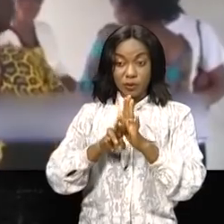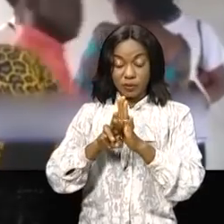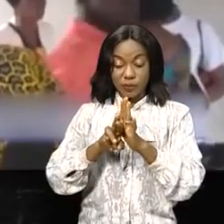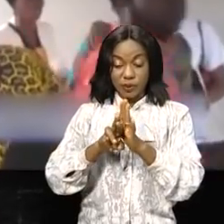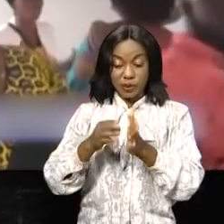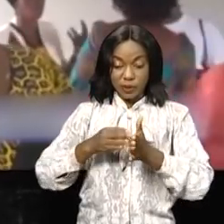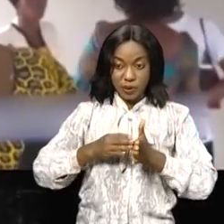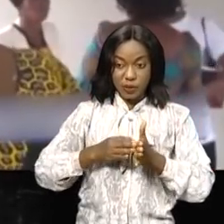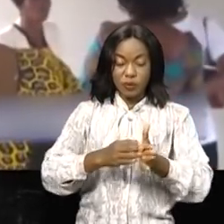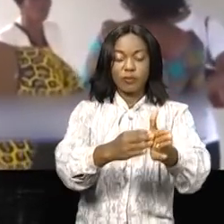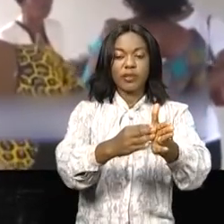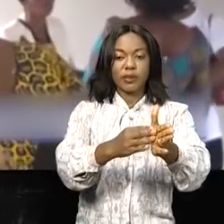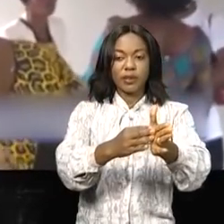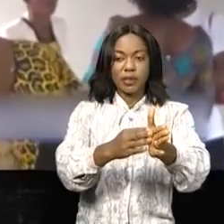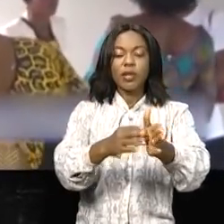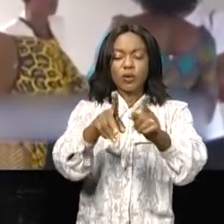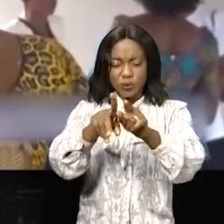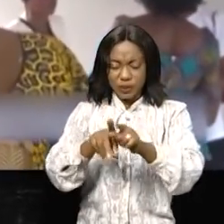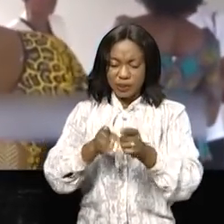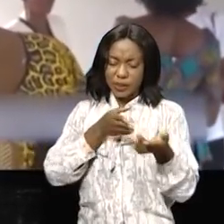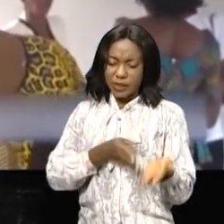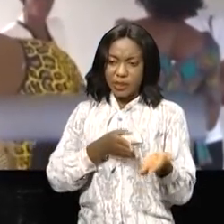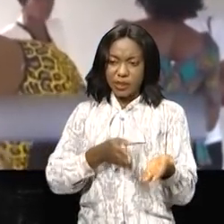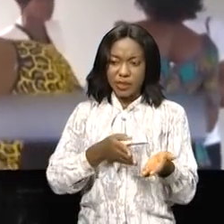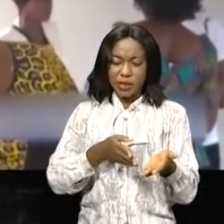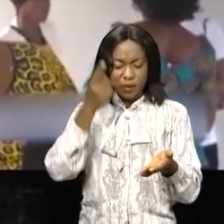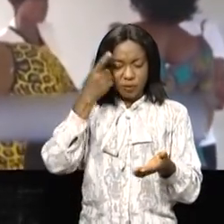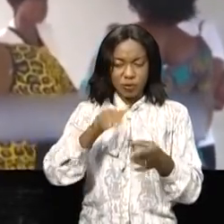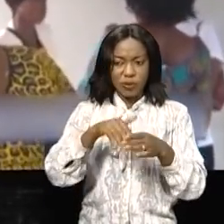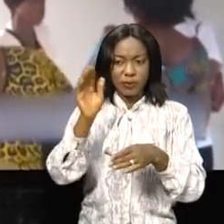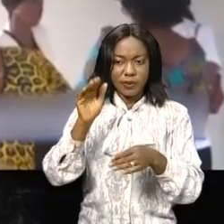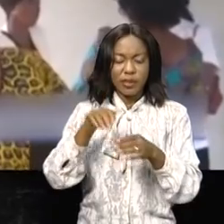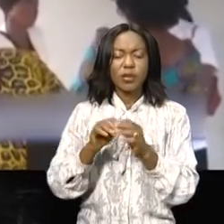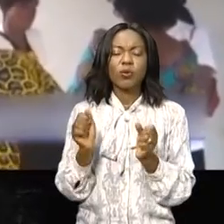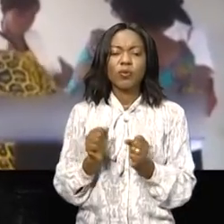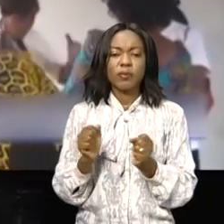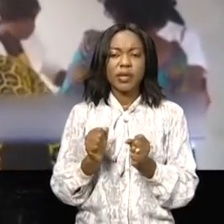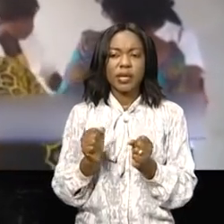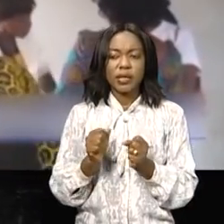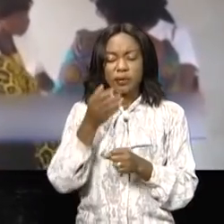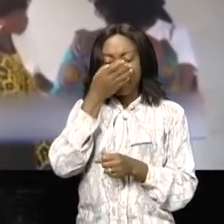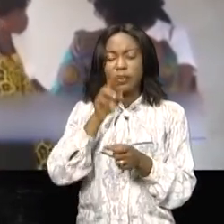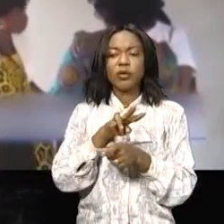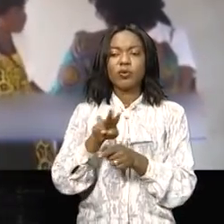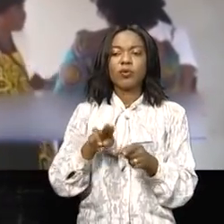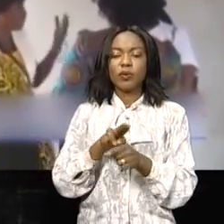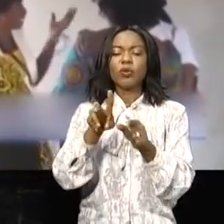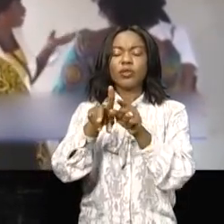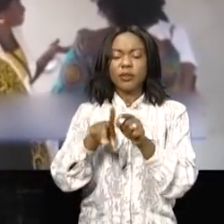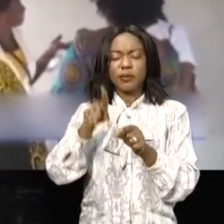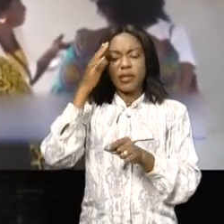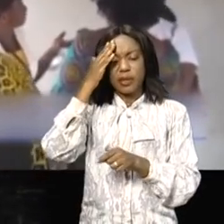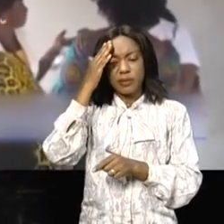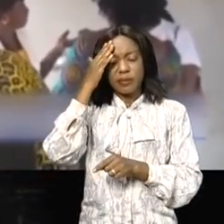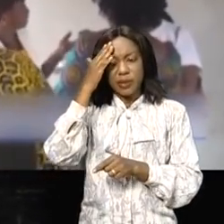Notre rôle c'est d'écouter et de les accompagner pour qu'ils puissent sortir de cette peur-là de cette maladie, pour qu puissent savoir que la